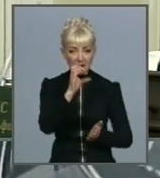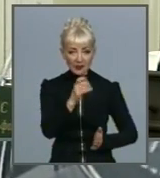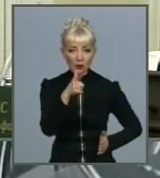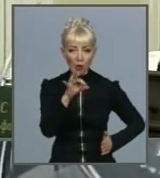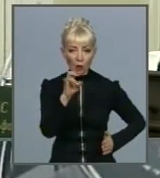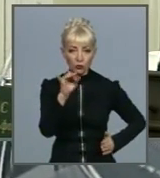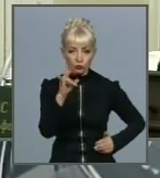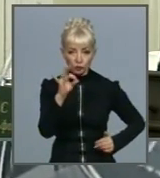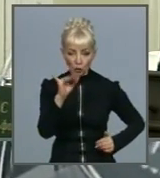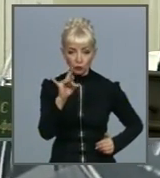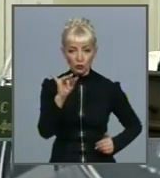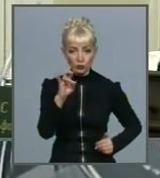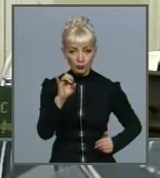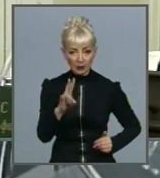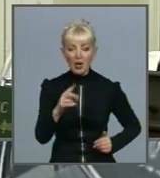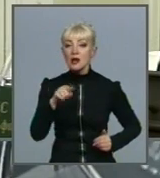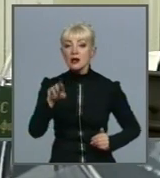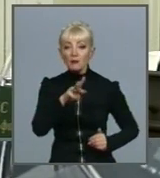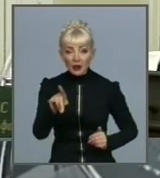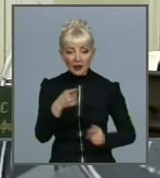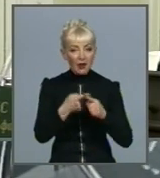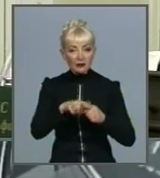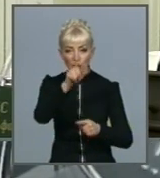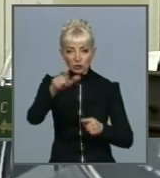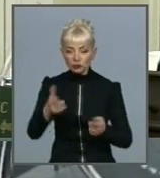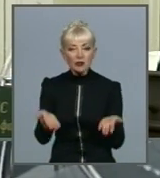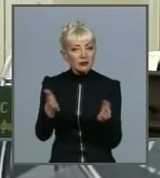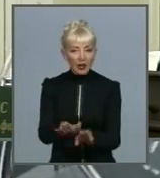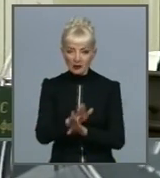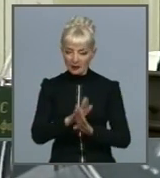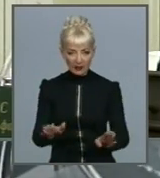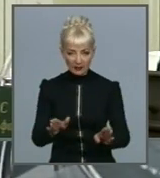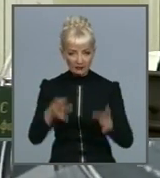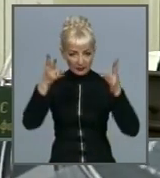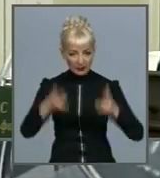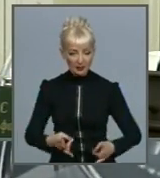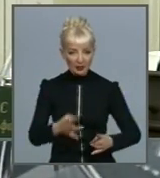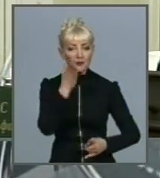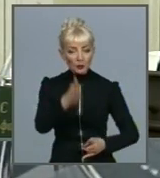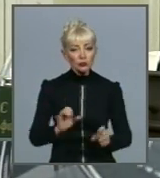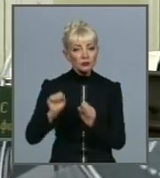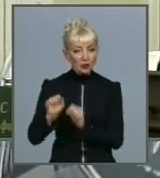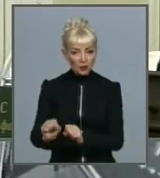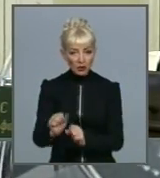Ми їх не залишаємо сам на сам з вами. Будемо захищати кожного